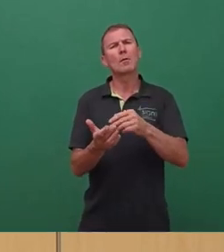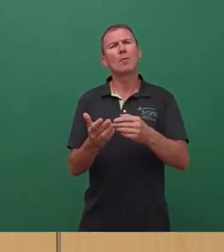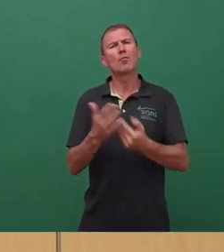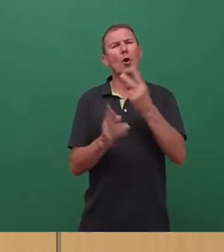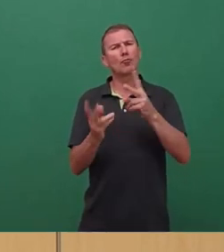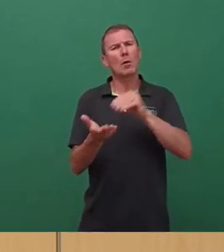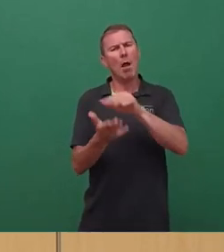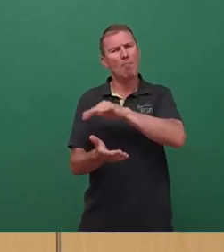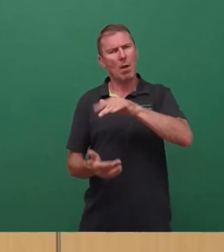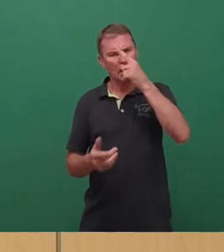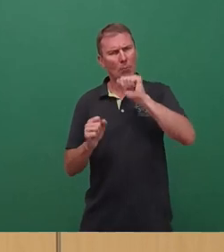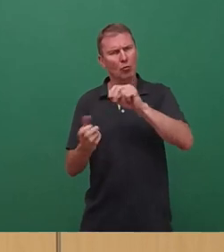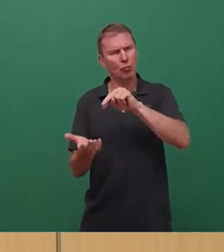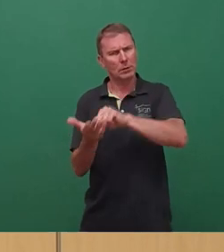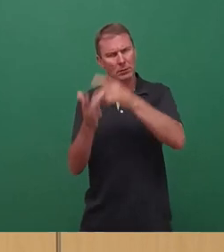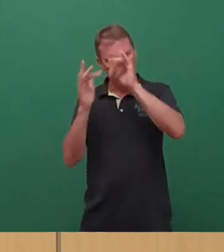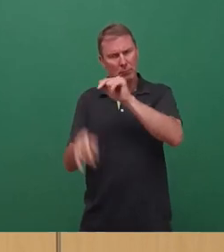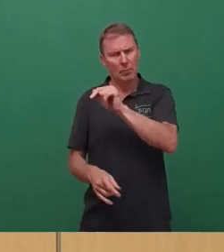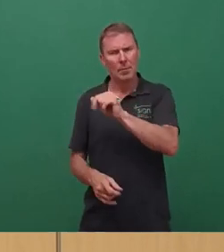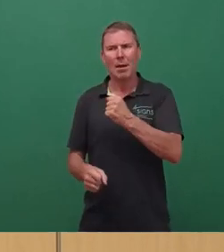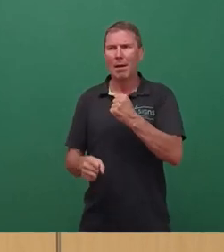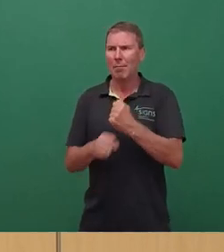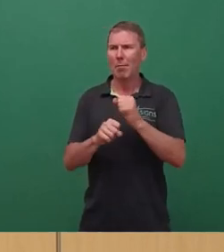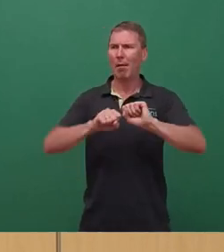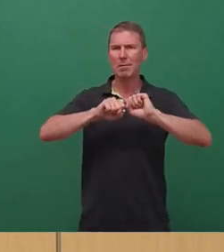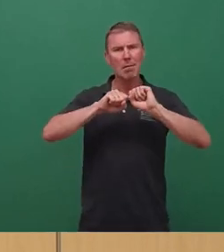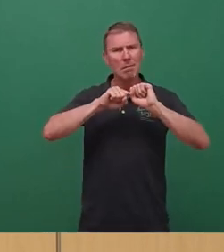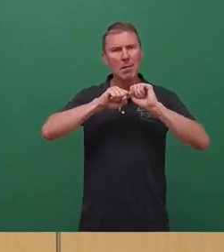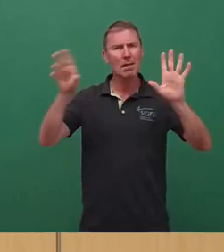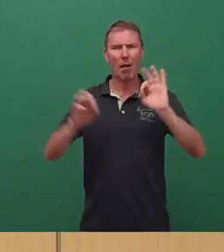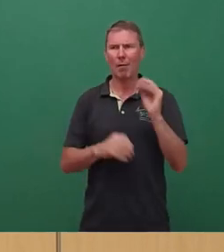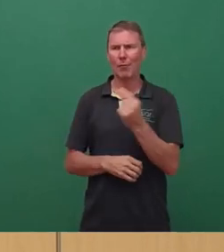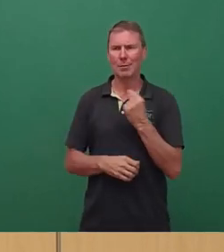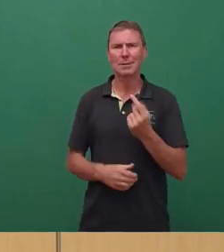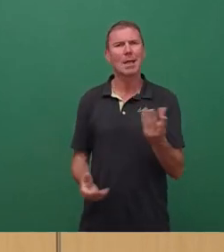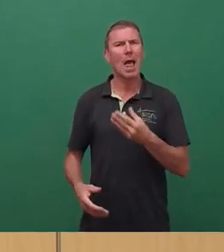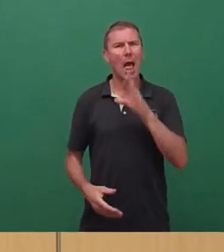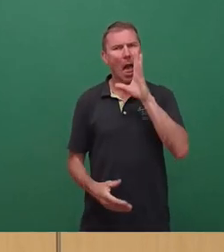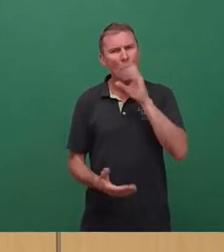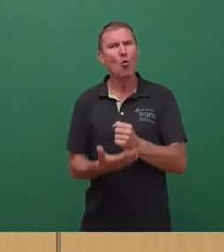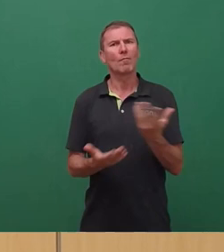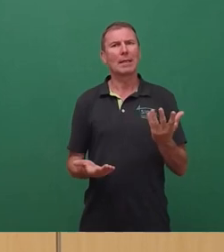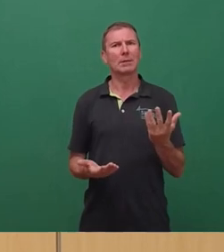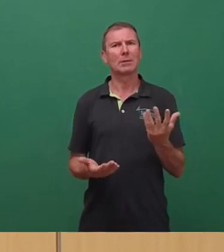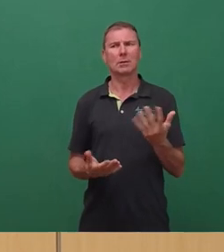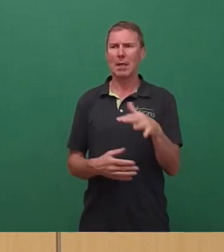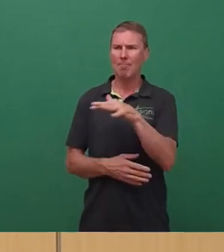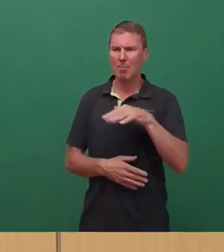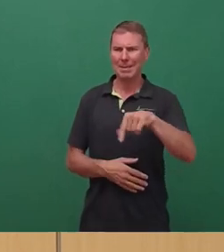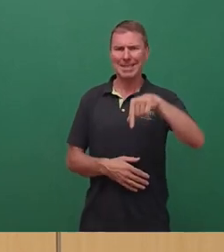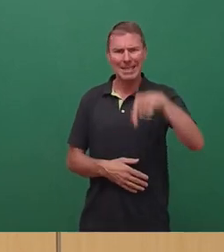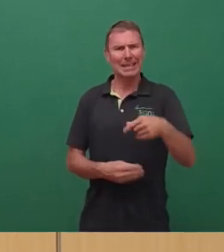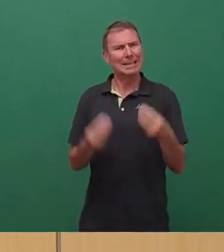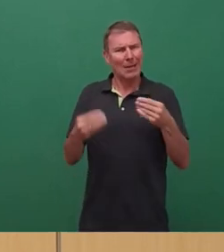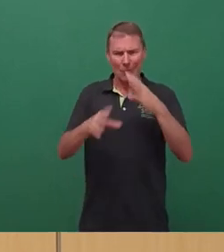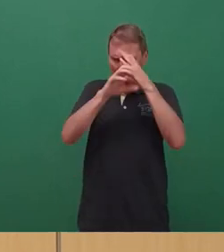macht noch mal deutlich, dass es vor allen Dingen eine Notwendigkeit gibt, sich mit diesem Platz jetzt auch ganz akut zu befassen.